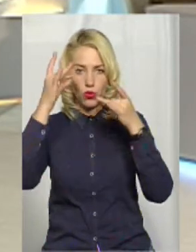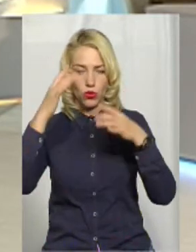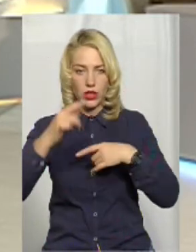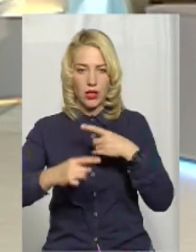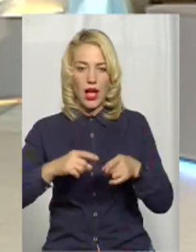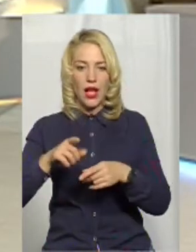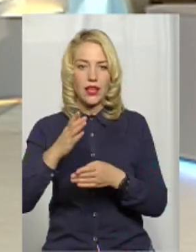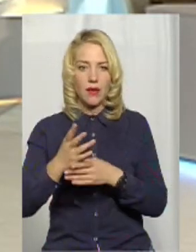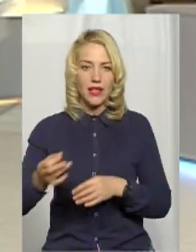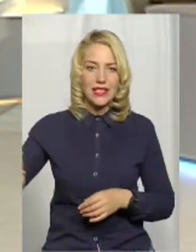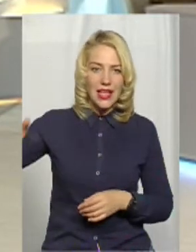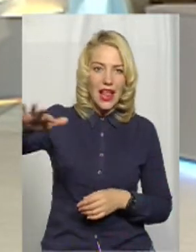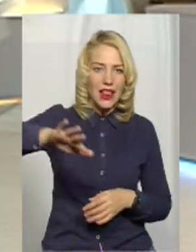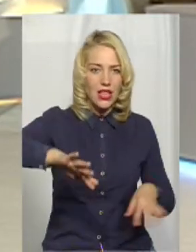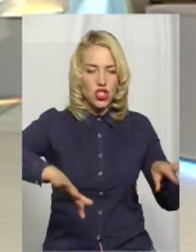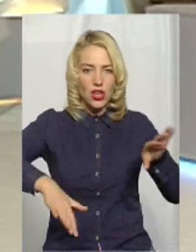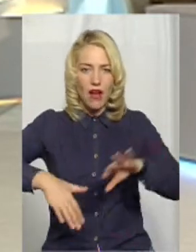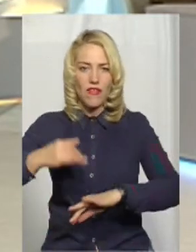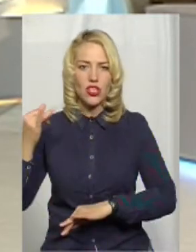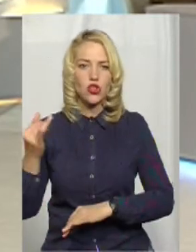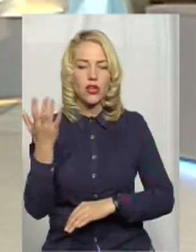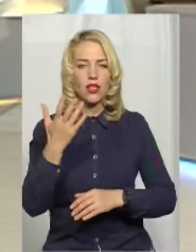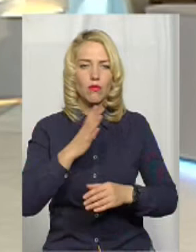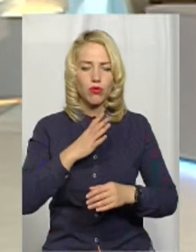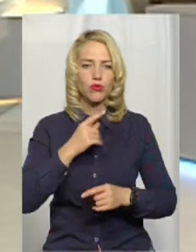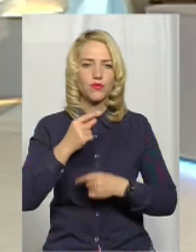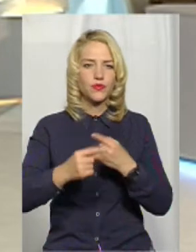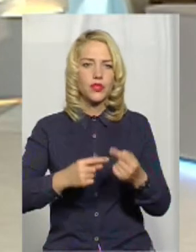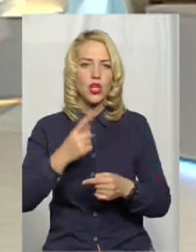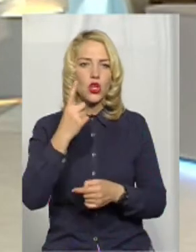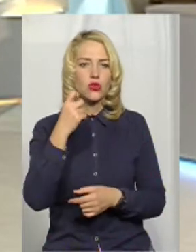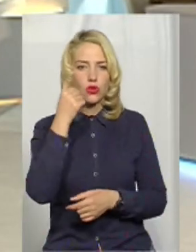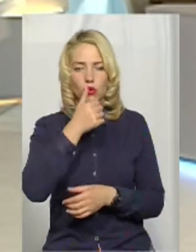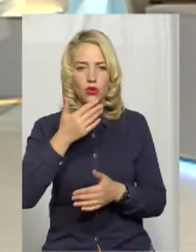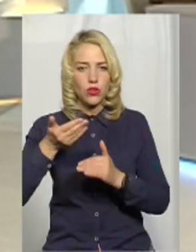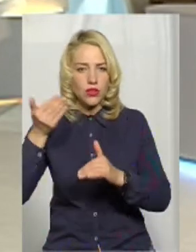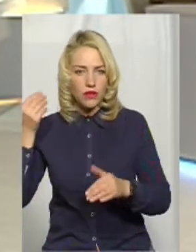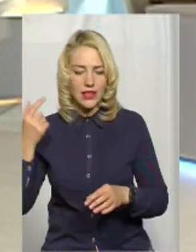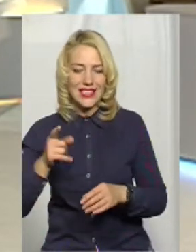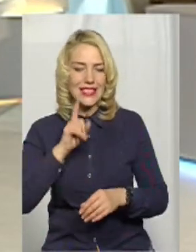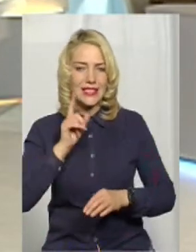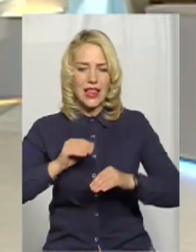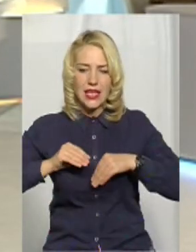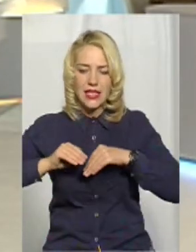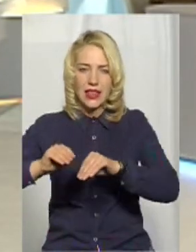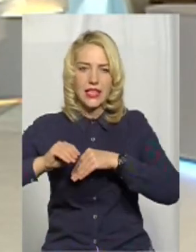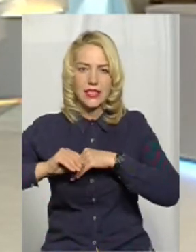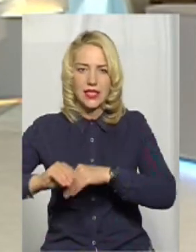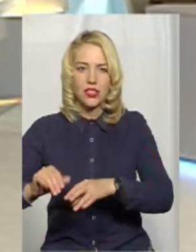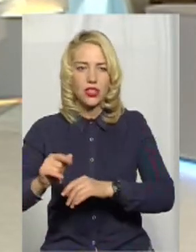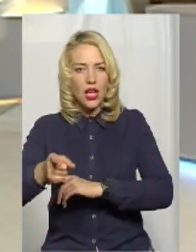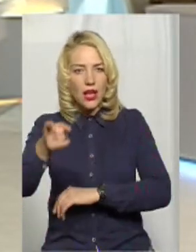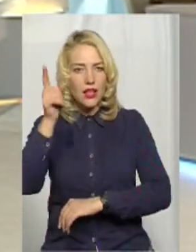і ландшафт історичний, що складався протягом століть, і зелені насадження, і давні